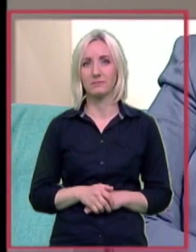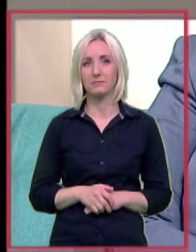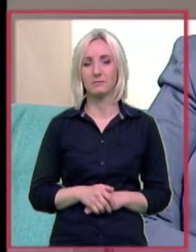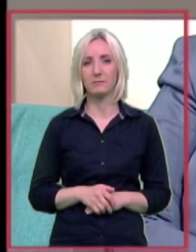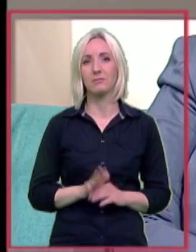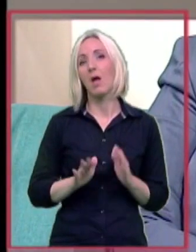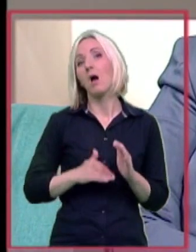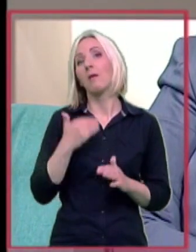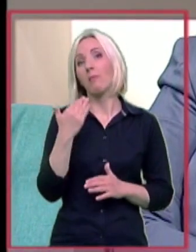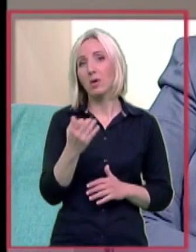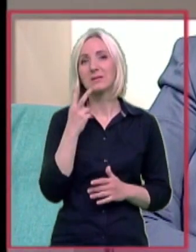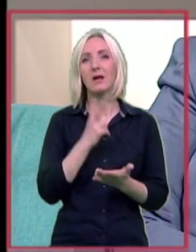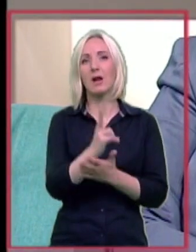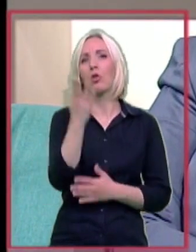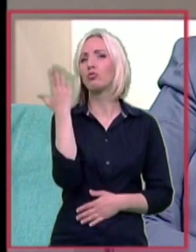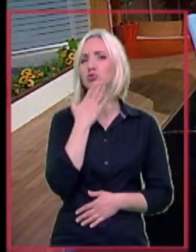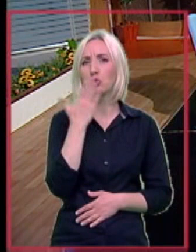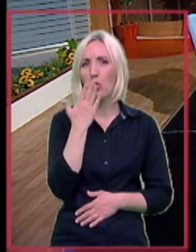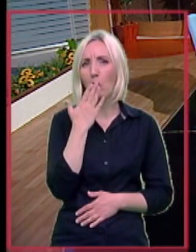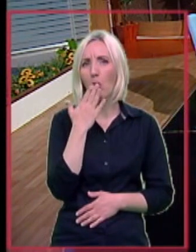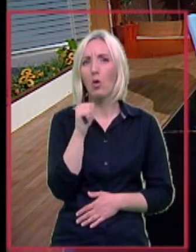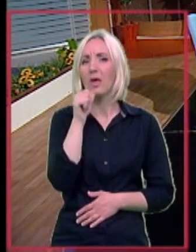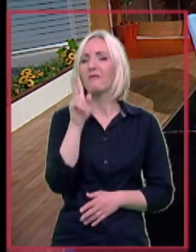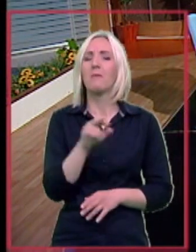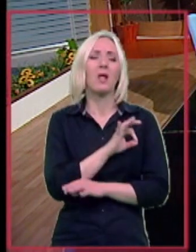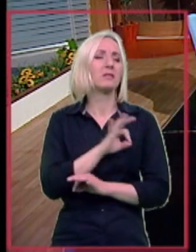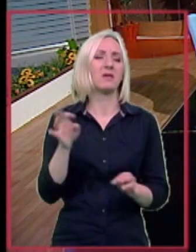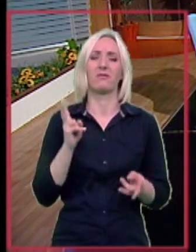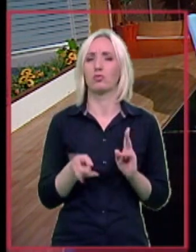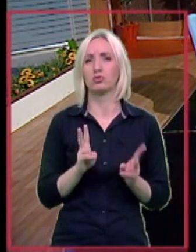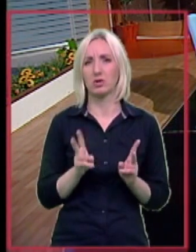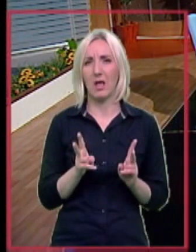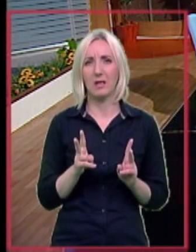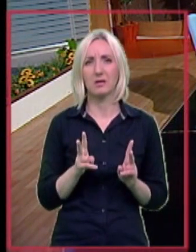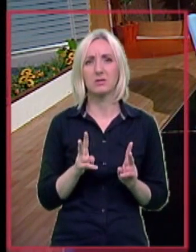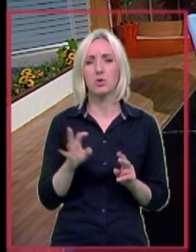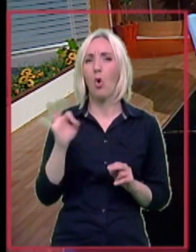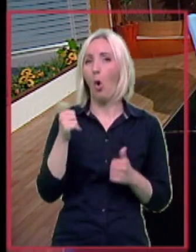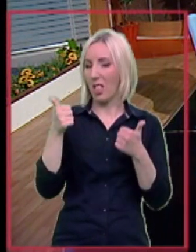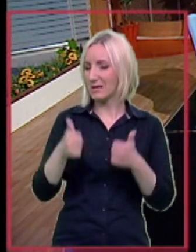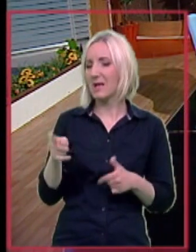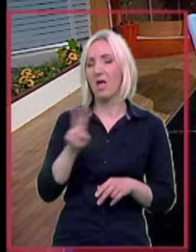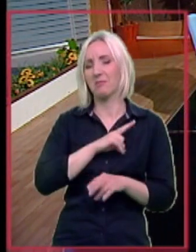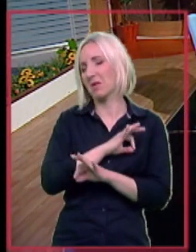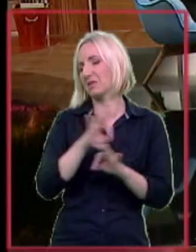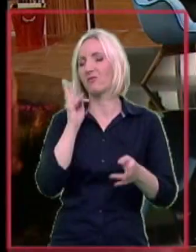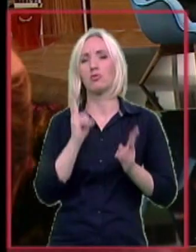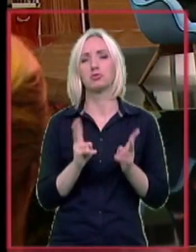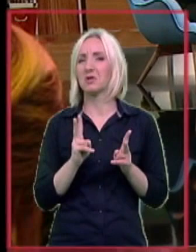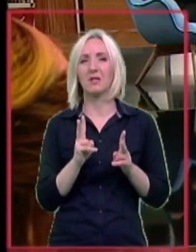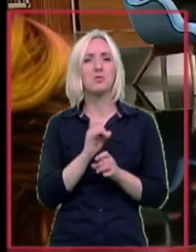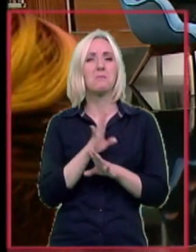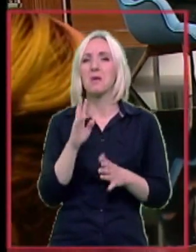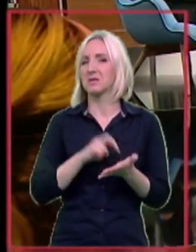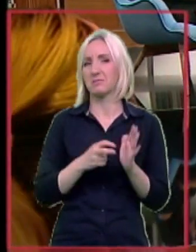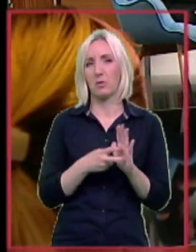Međutim, posle kada je krenula u školu, Iva imala divnu učiteljicu, Olja je sad ima i zaista bez ikakvih